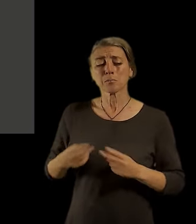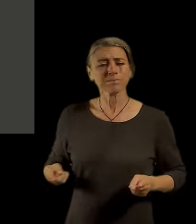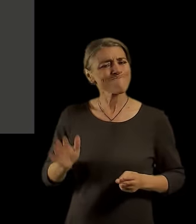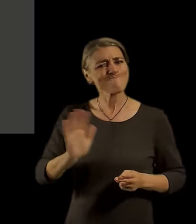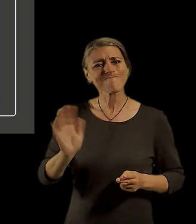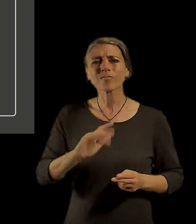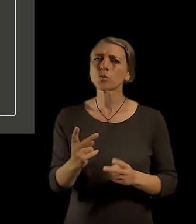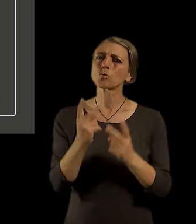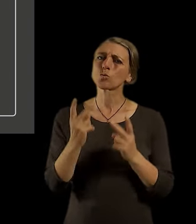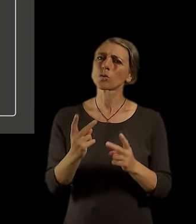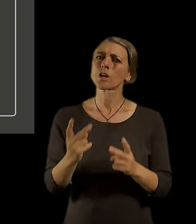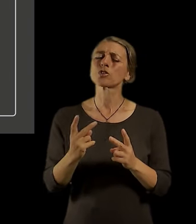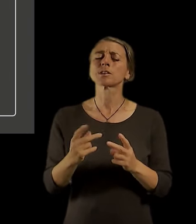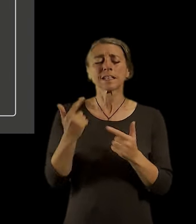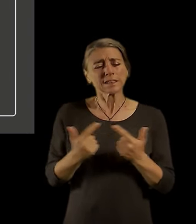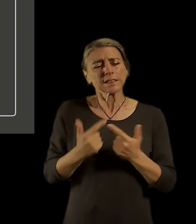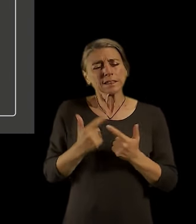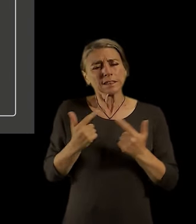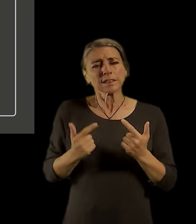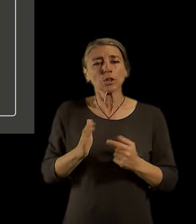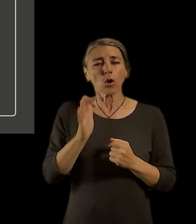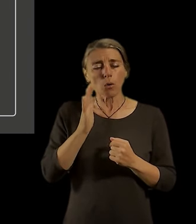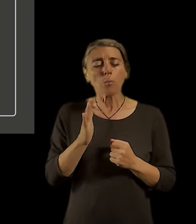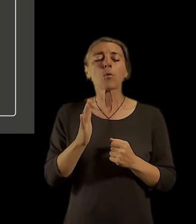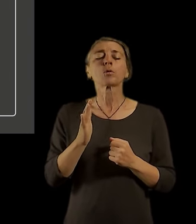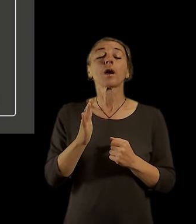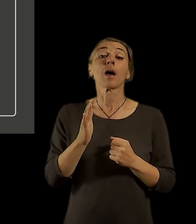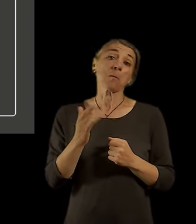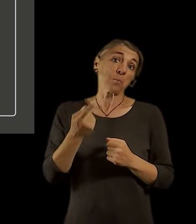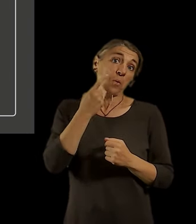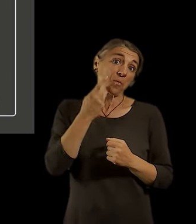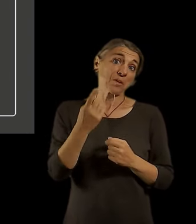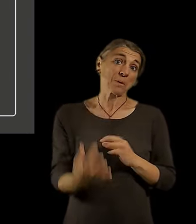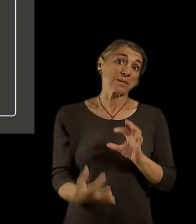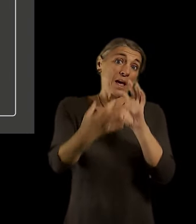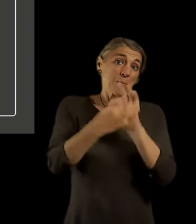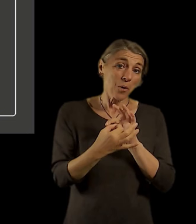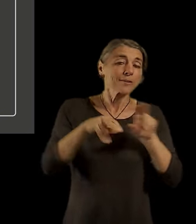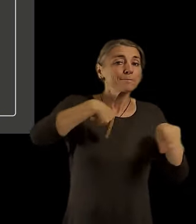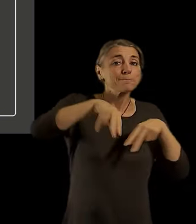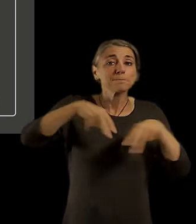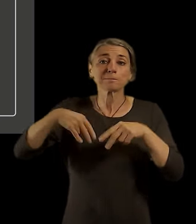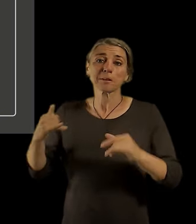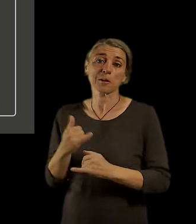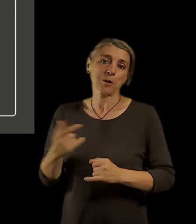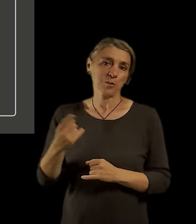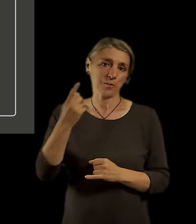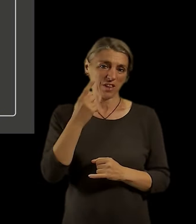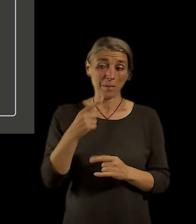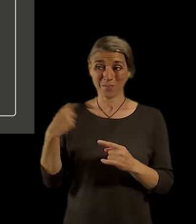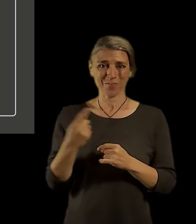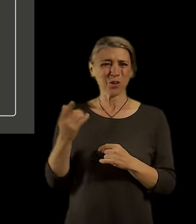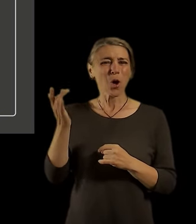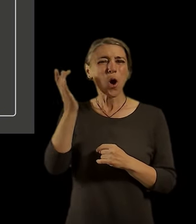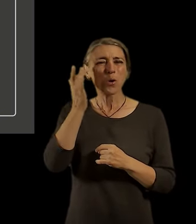ruku k dílu pro to, aby se vlastně ty věci, které jsou dělají v té odborné rovině, skutečně